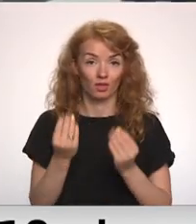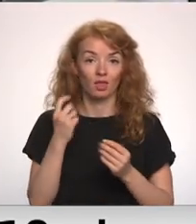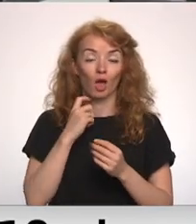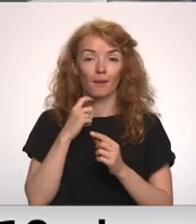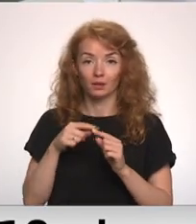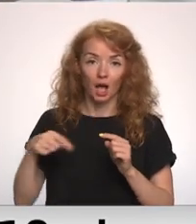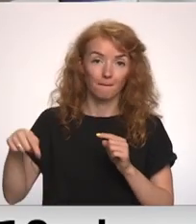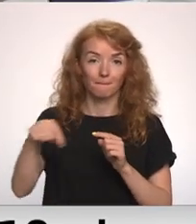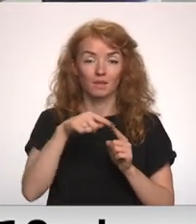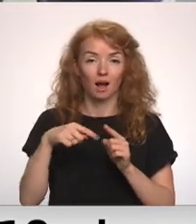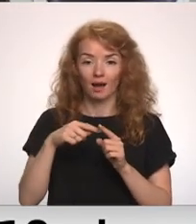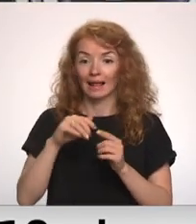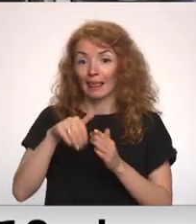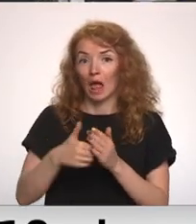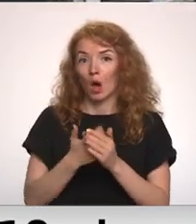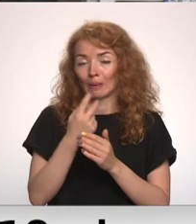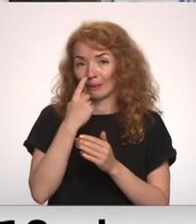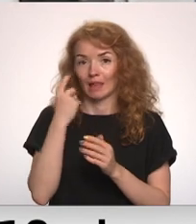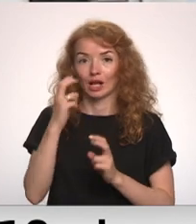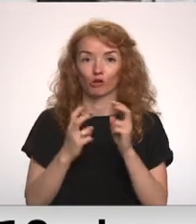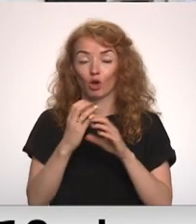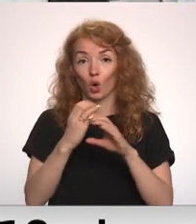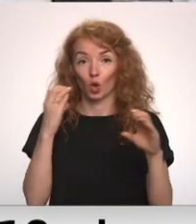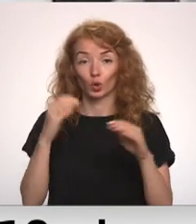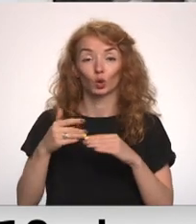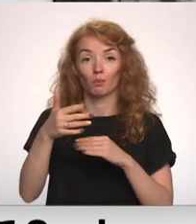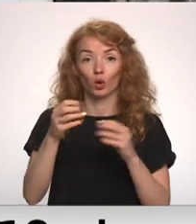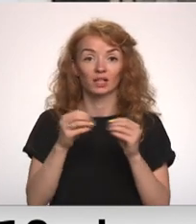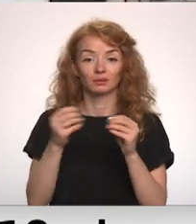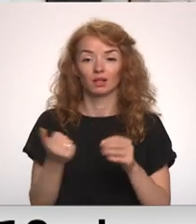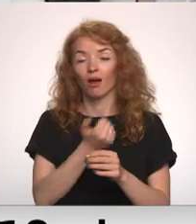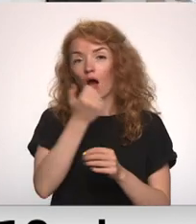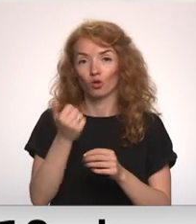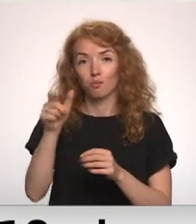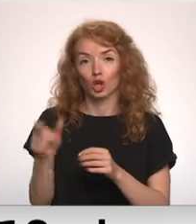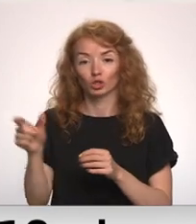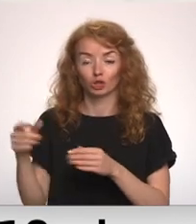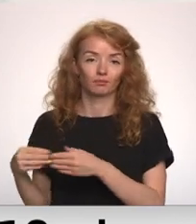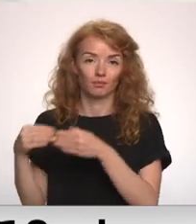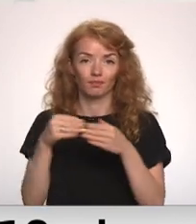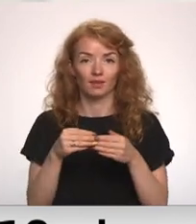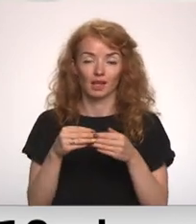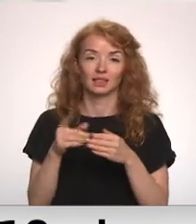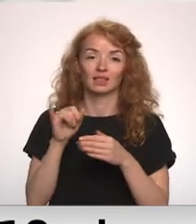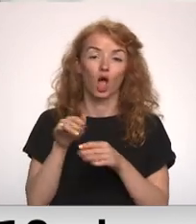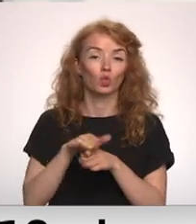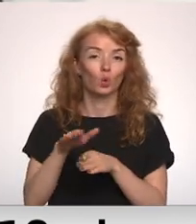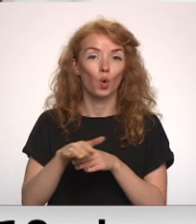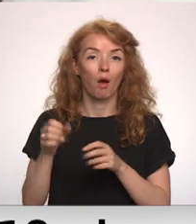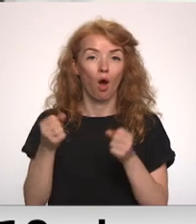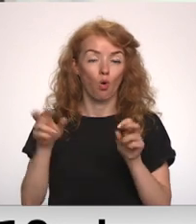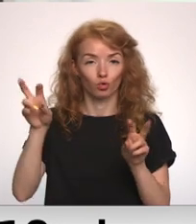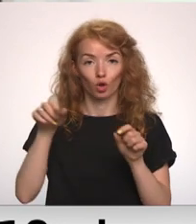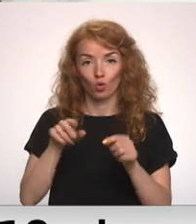apkārtnē kursē jauni tikko ražoti autobusi. Turpmākos desmit gadus pasažierus pārvedās sijāt tukuma auto. To nosaka